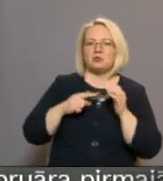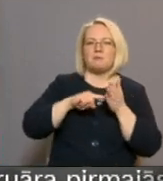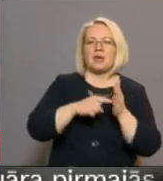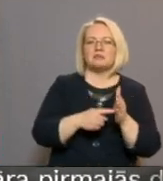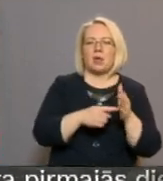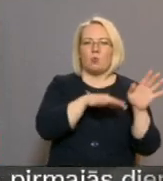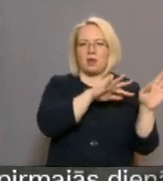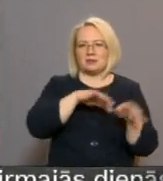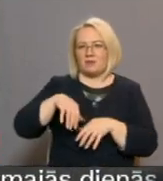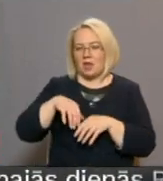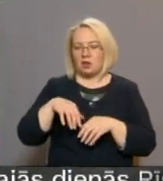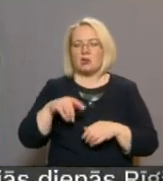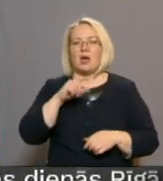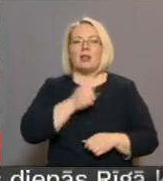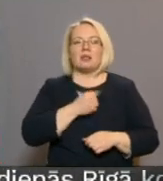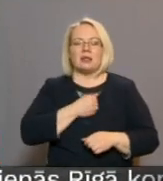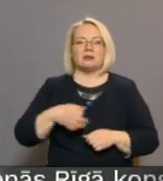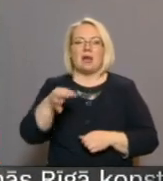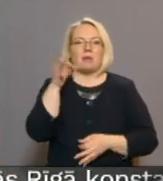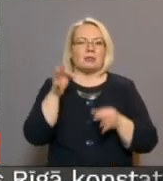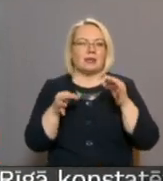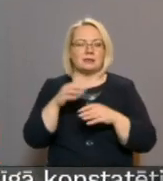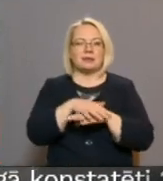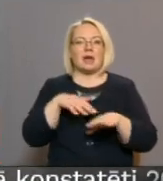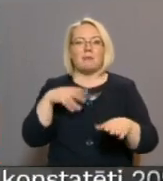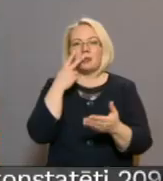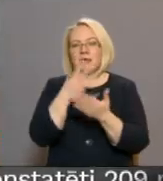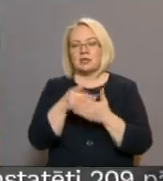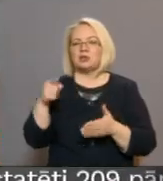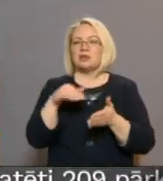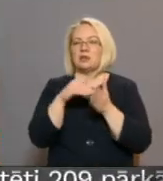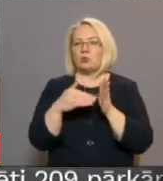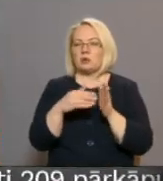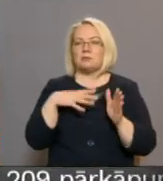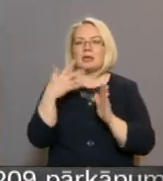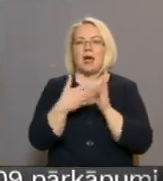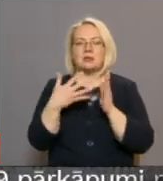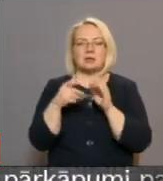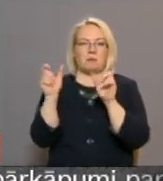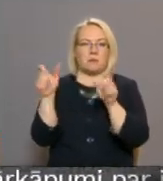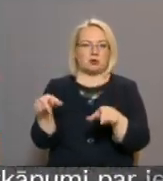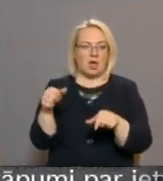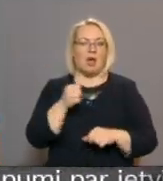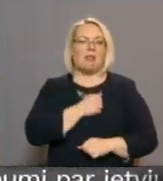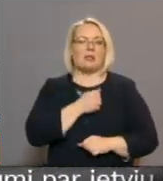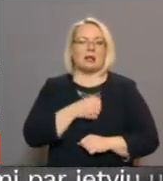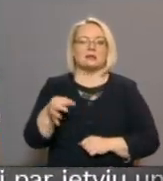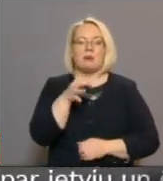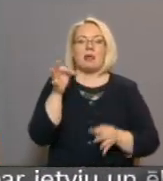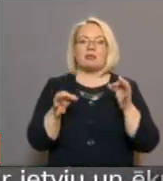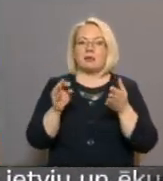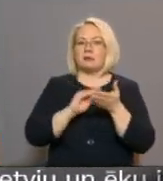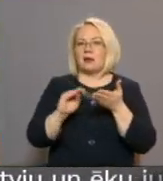atsevināšanu. Latgales apgabaltiesai saimas ieskatā šī situācija bija jāatresina pašai. Latgales apgabaltiesa arī